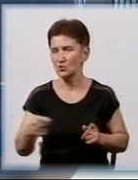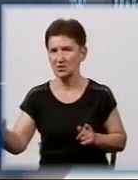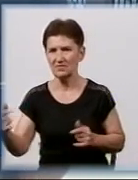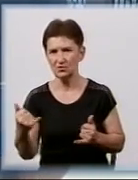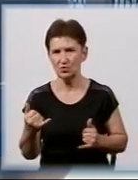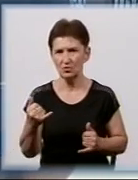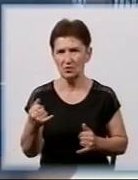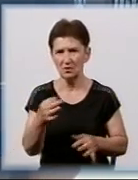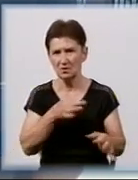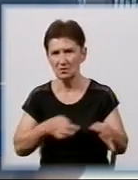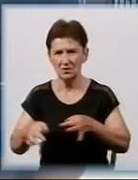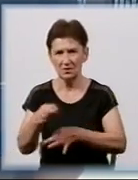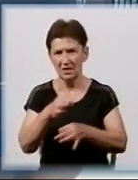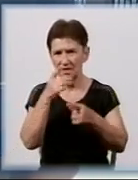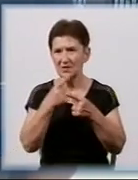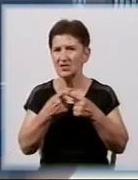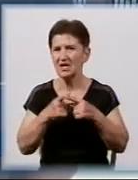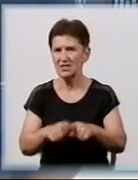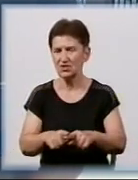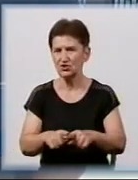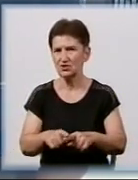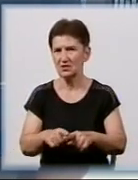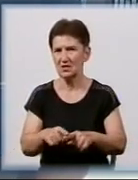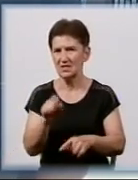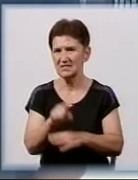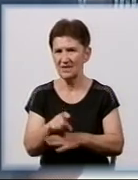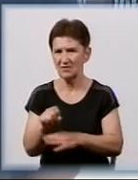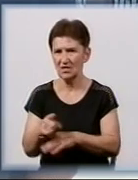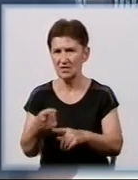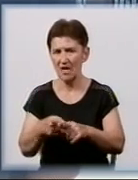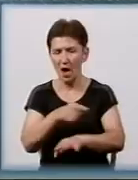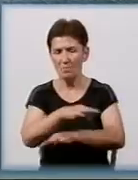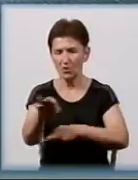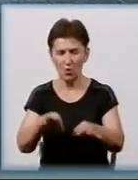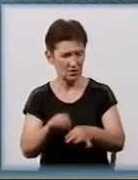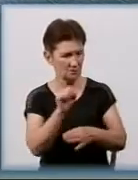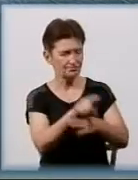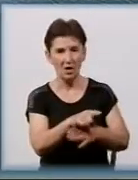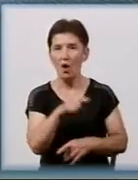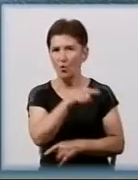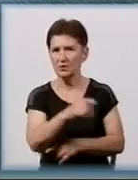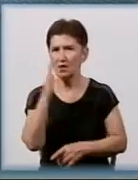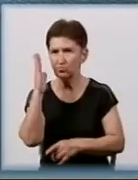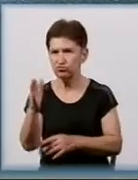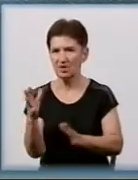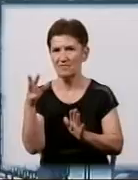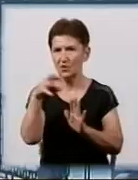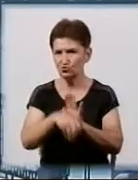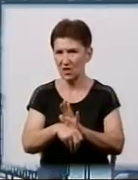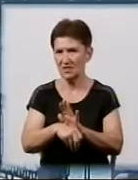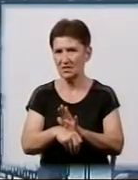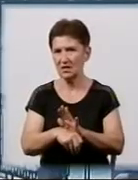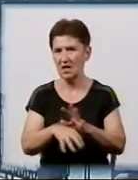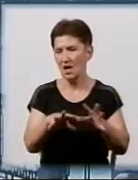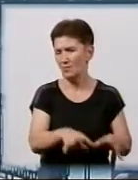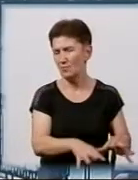технічне завдання, яке буде чітко вказувати проєктанту, що саме робити. Вона буде включати і технічні моменти, перенос